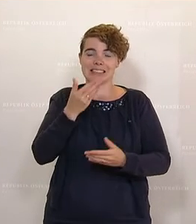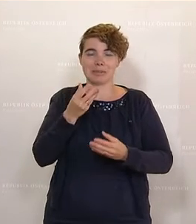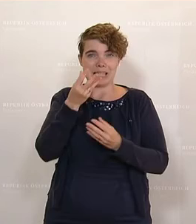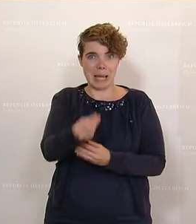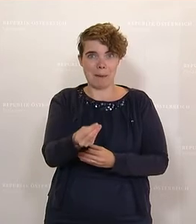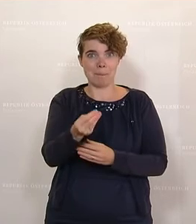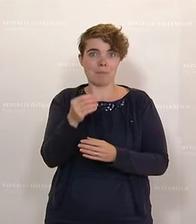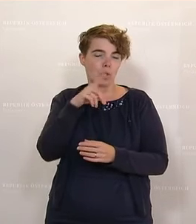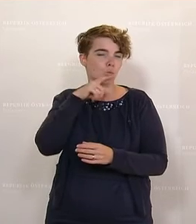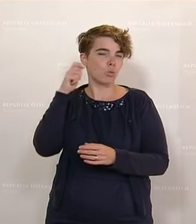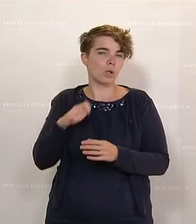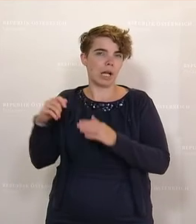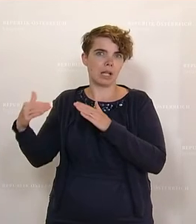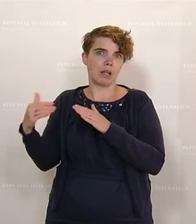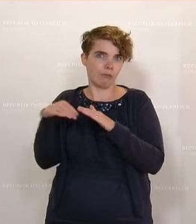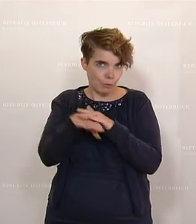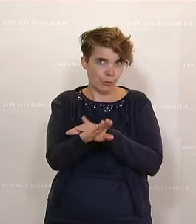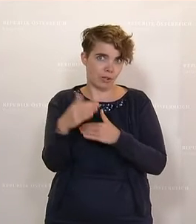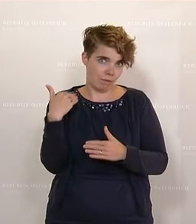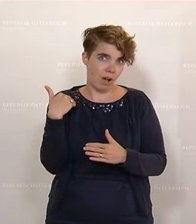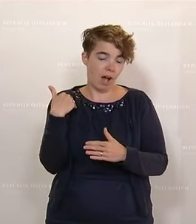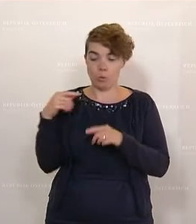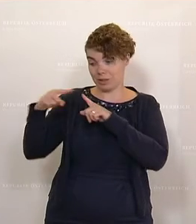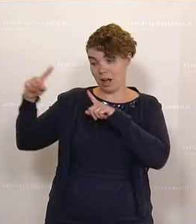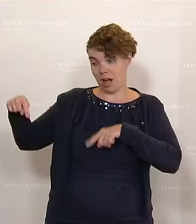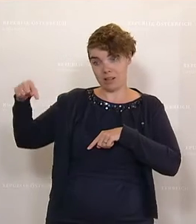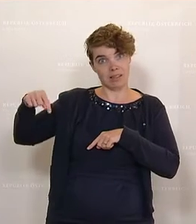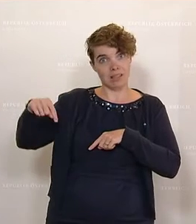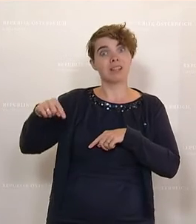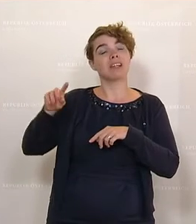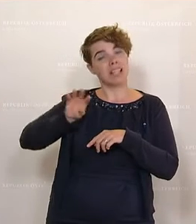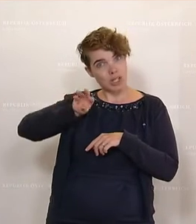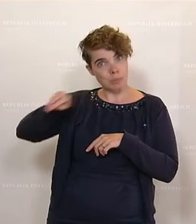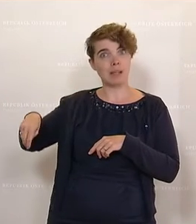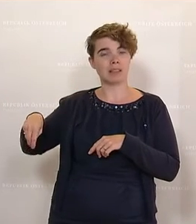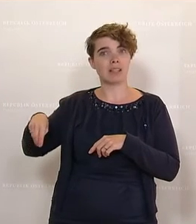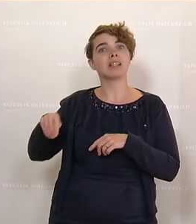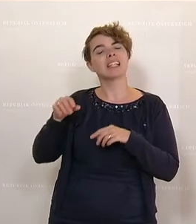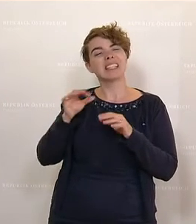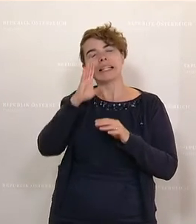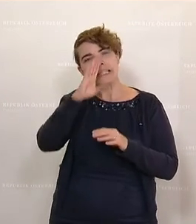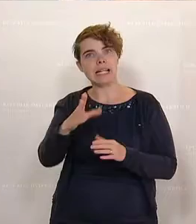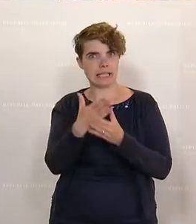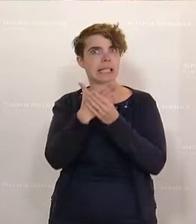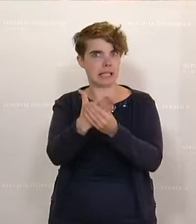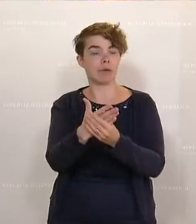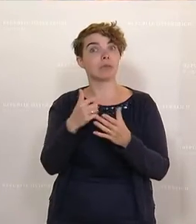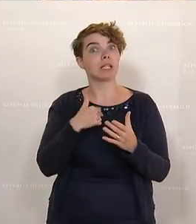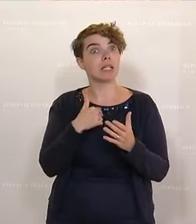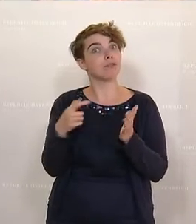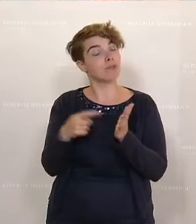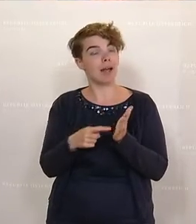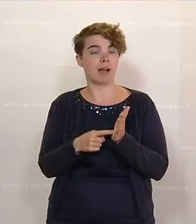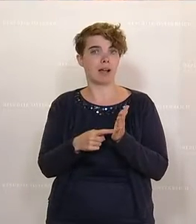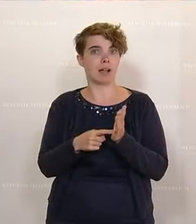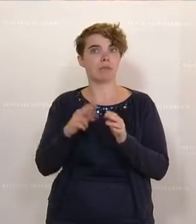hoffentlich zumindest mit einem Dachüberkopf, hier unterstützt werden können. Und ich erwarte mir, Herr Innenminister, dass, wenn wir das nächste